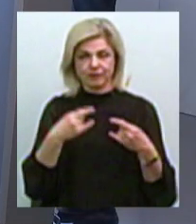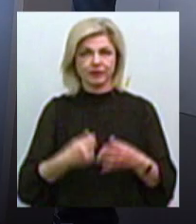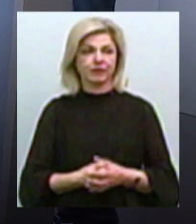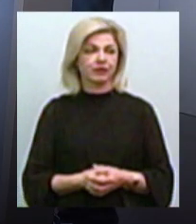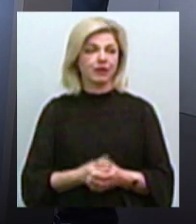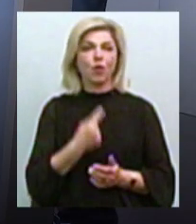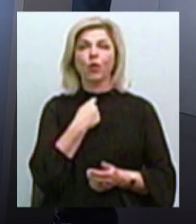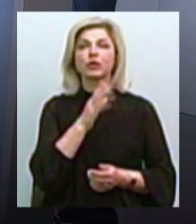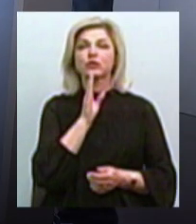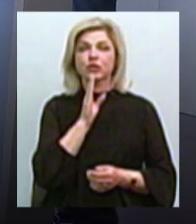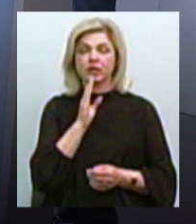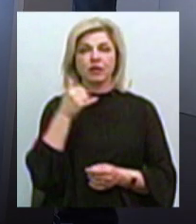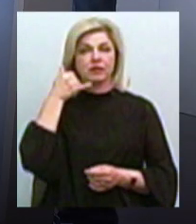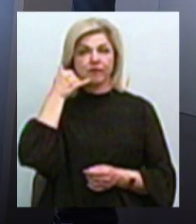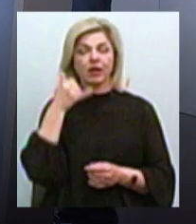Здравствуйте. Добрий вечір.